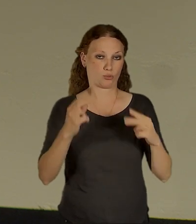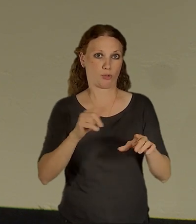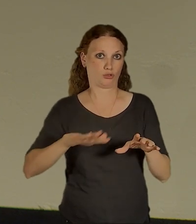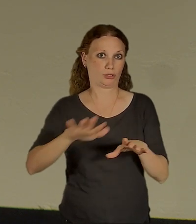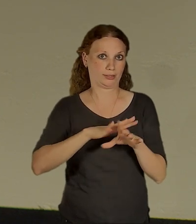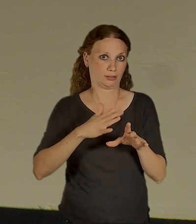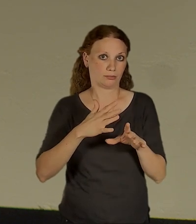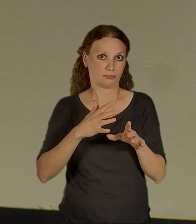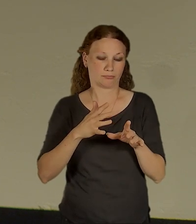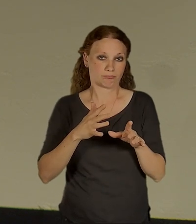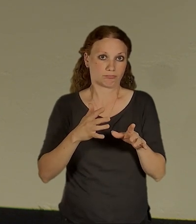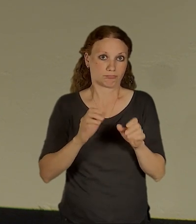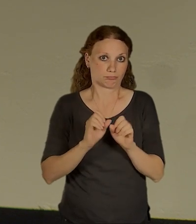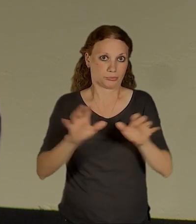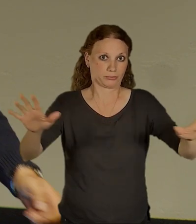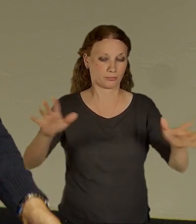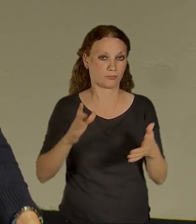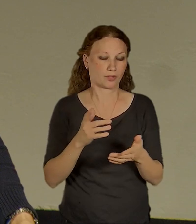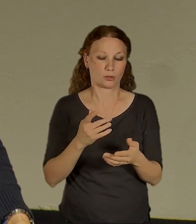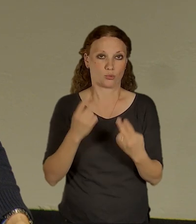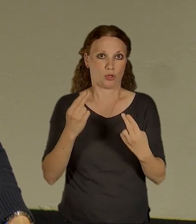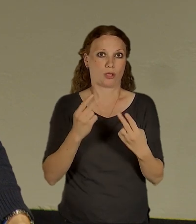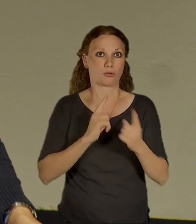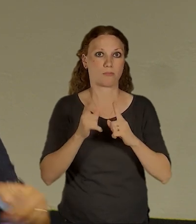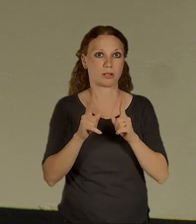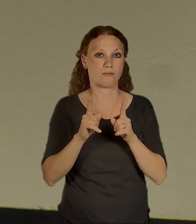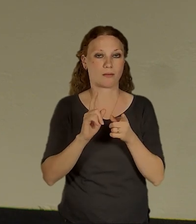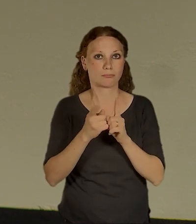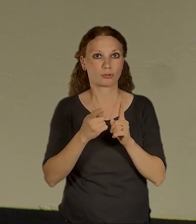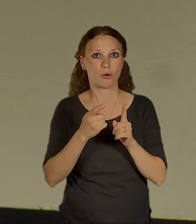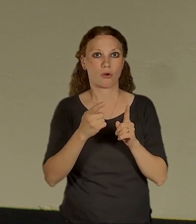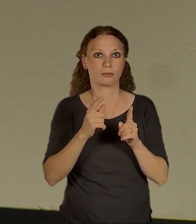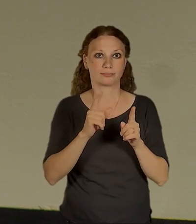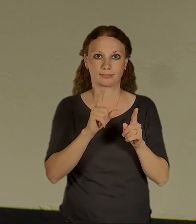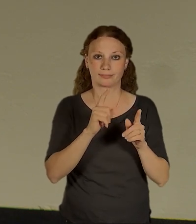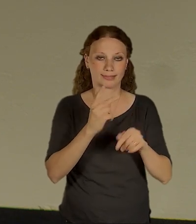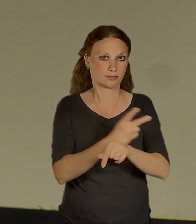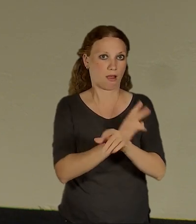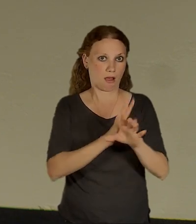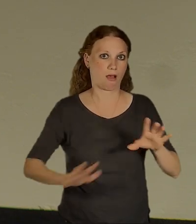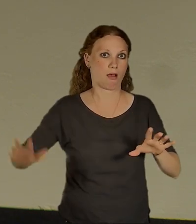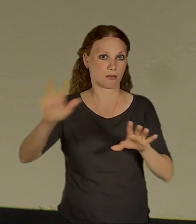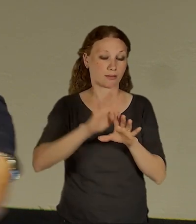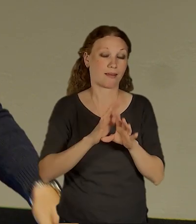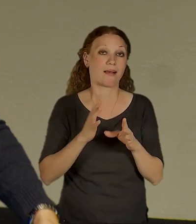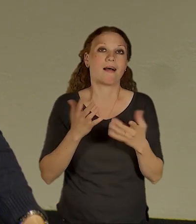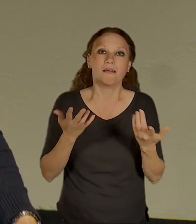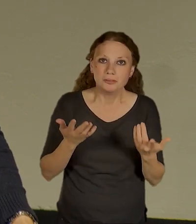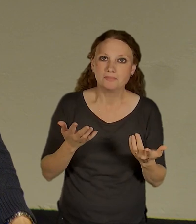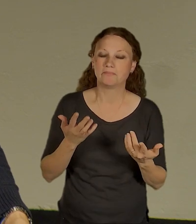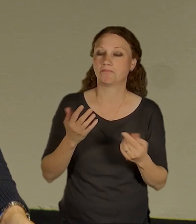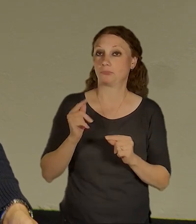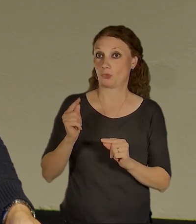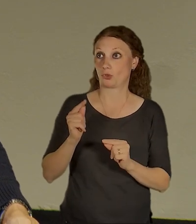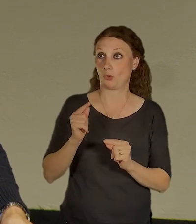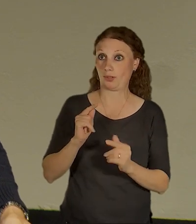daří na tomhle poli posunovat dál, protože já to už během let chápu jako takový vytyčený cíl, který se